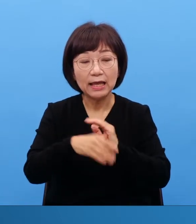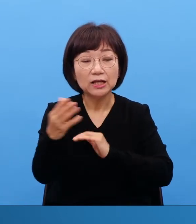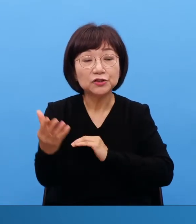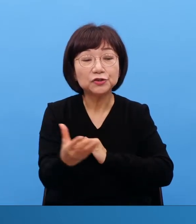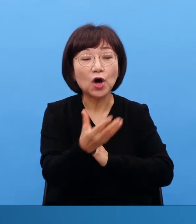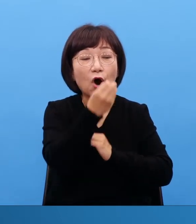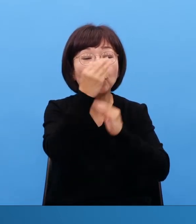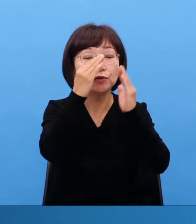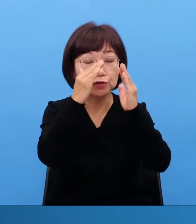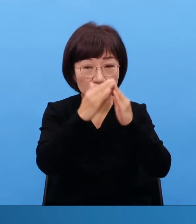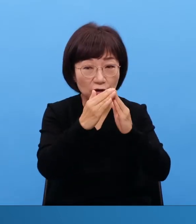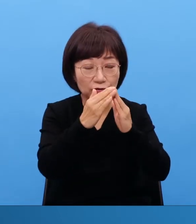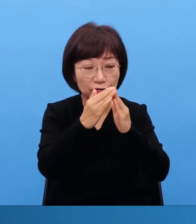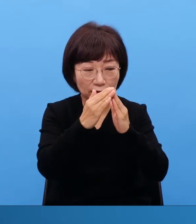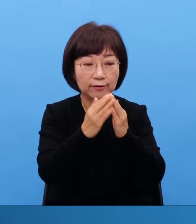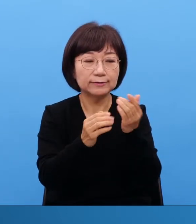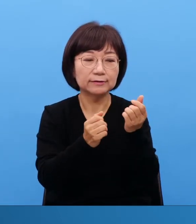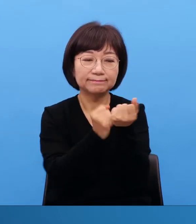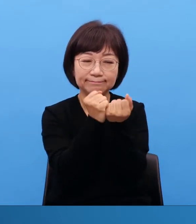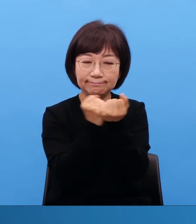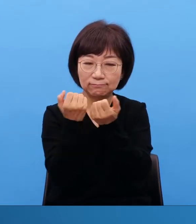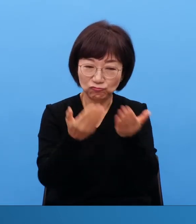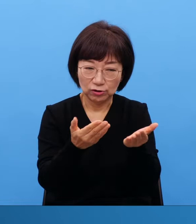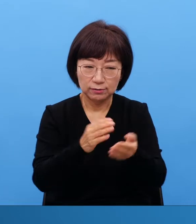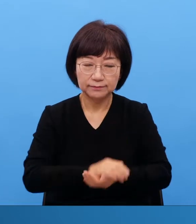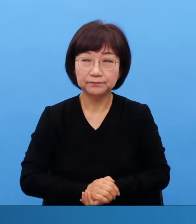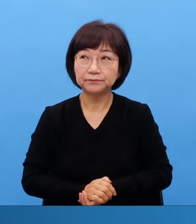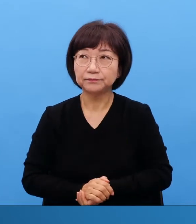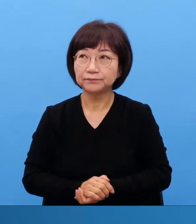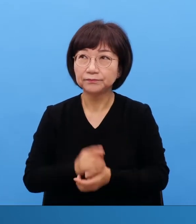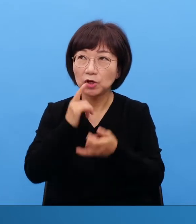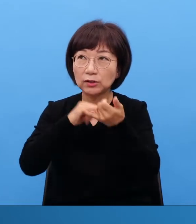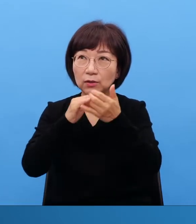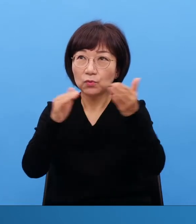다윗은 벌써 어릴 때 딱 품은 거예요